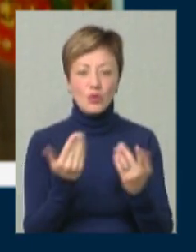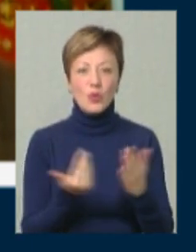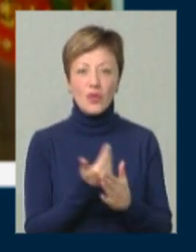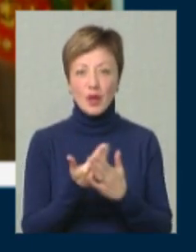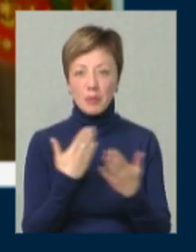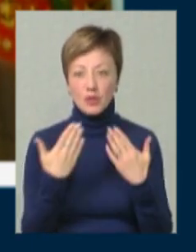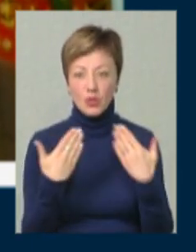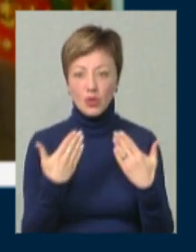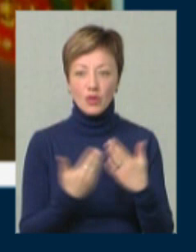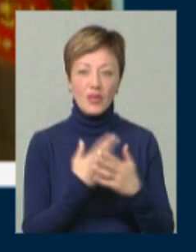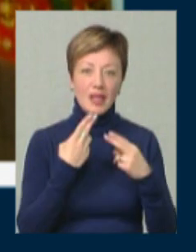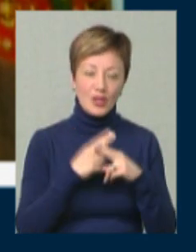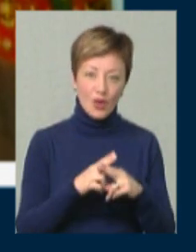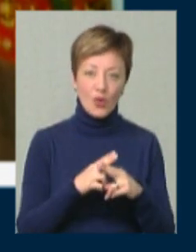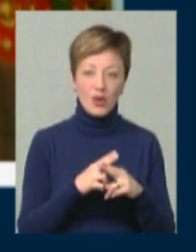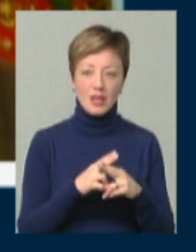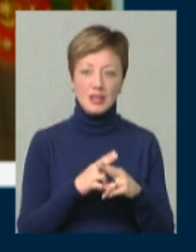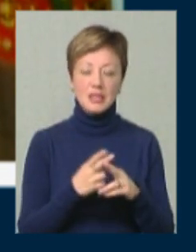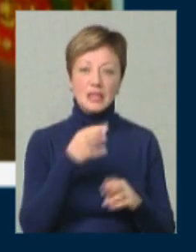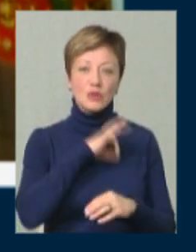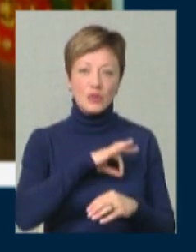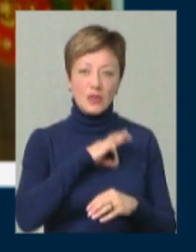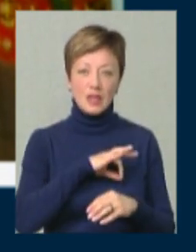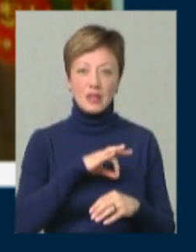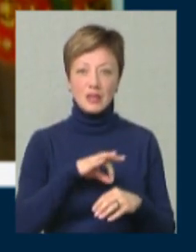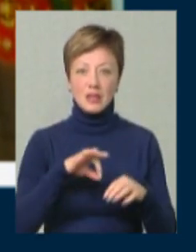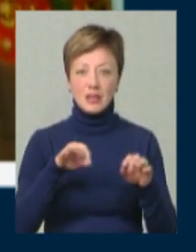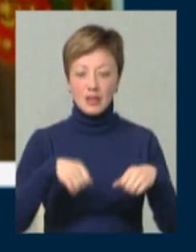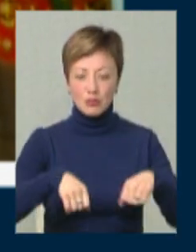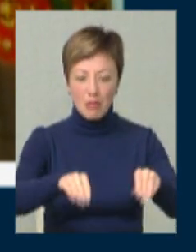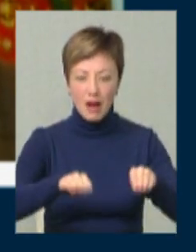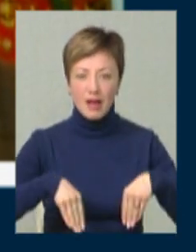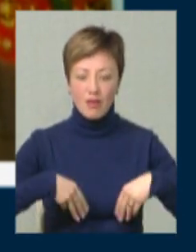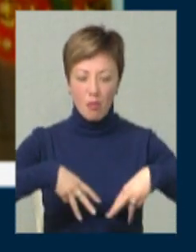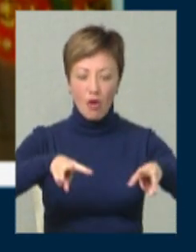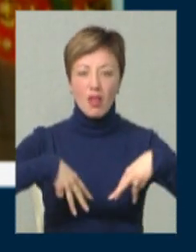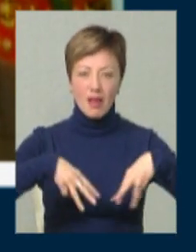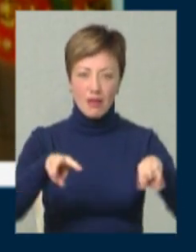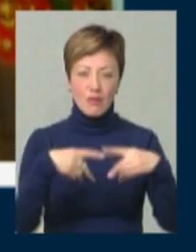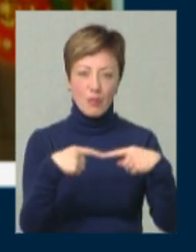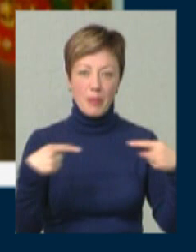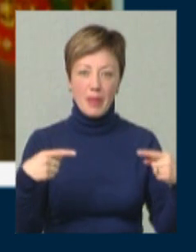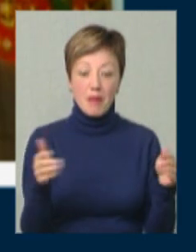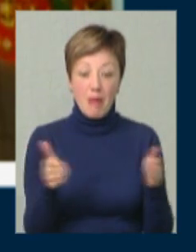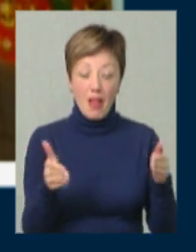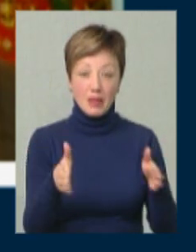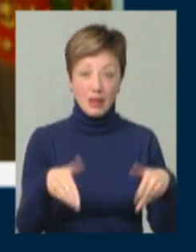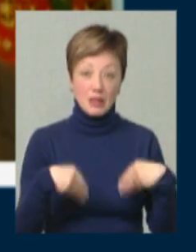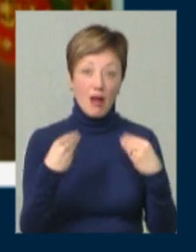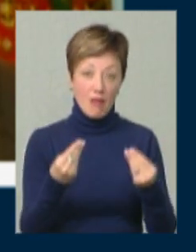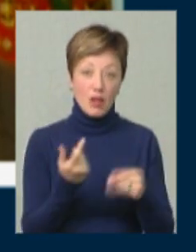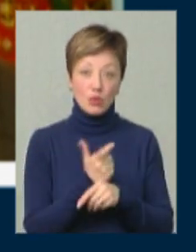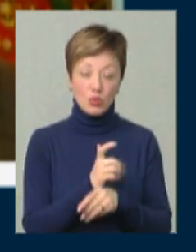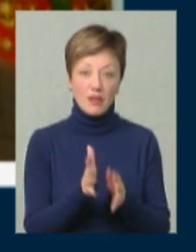нових підходів, нових технологій, тобто застосування шпалєр, крапельного поливу і все таки решта. І маленька ділянка давала